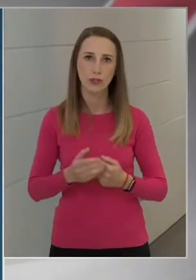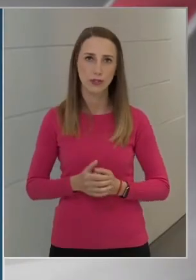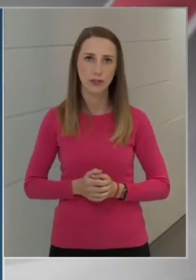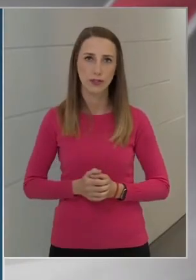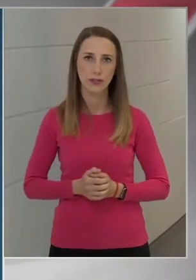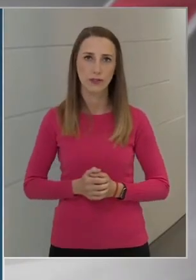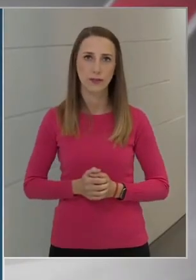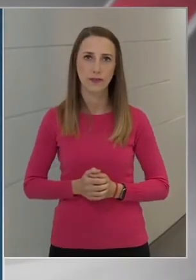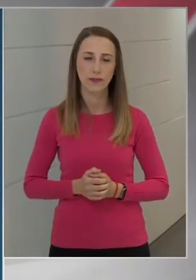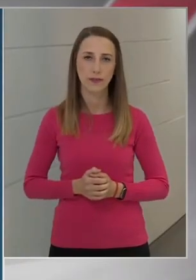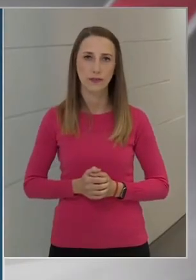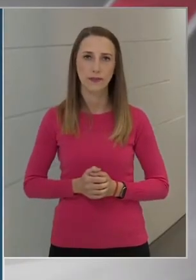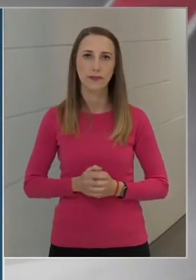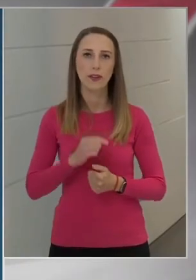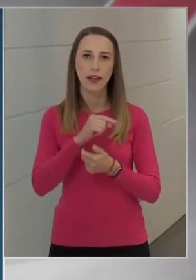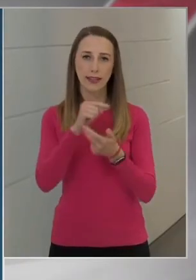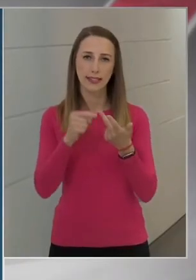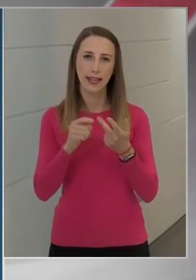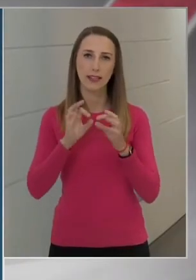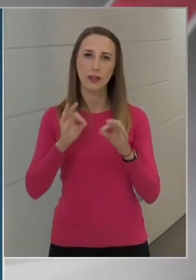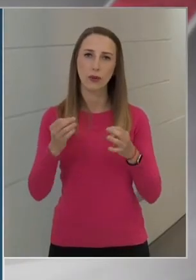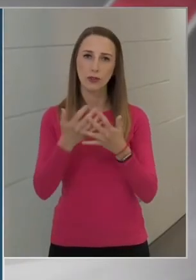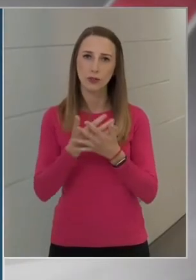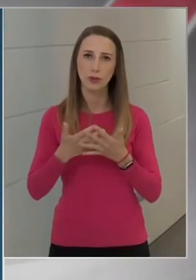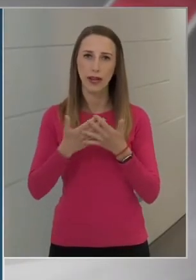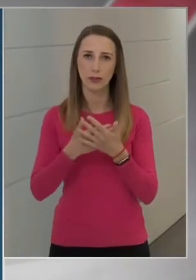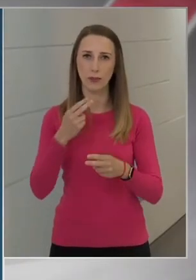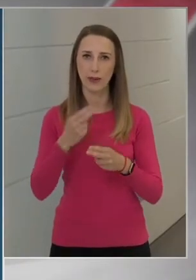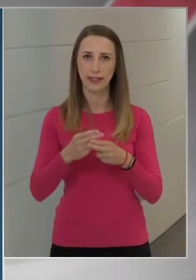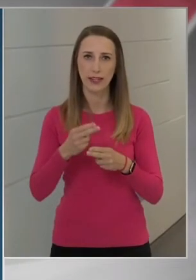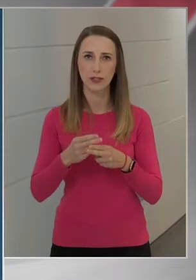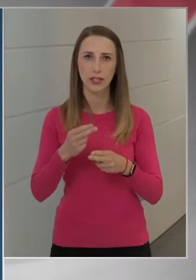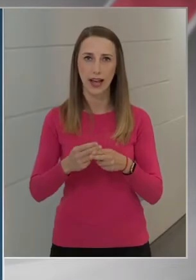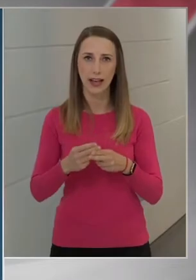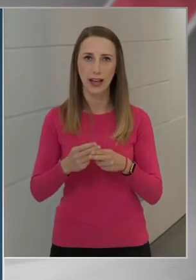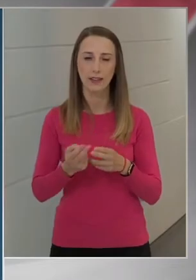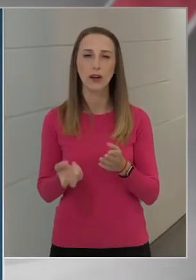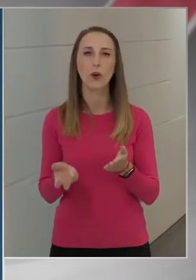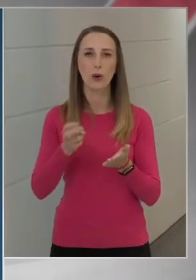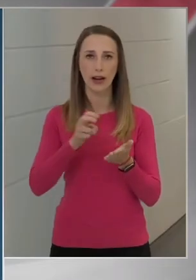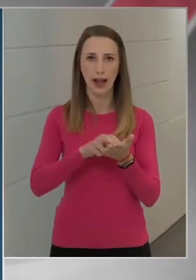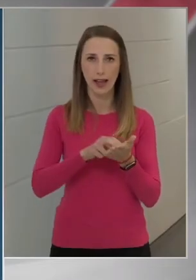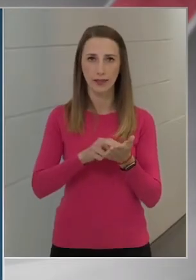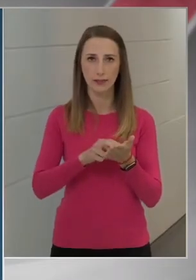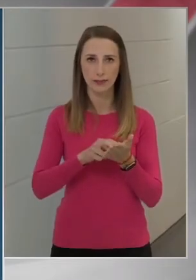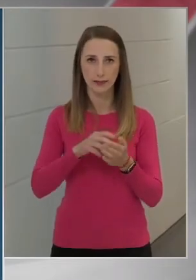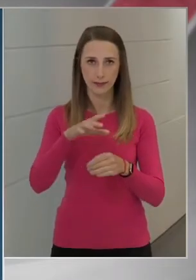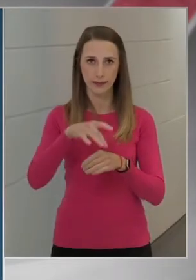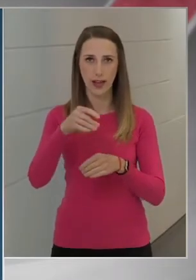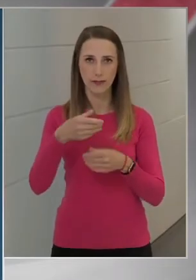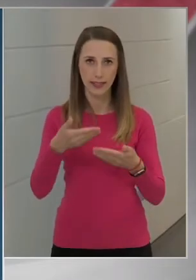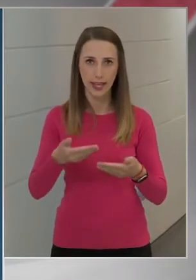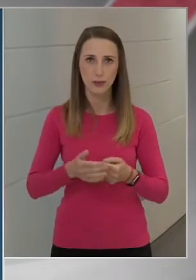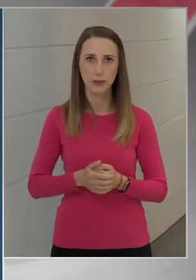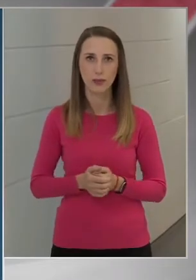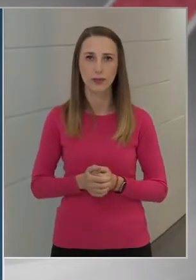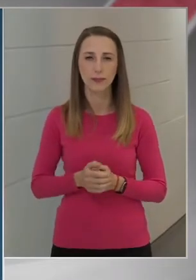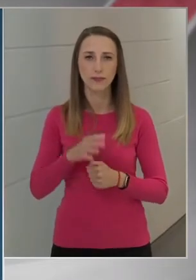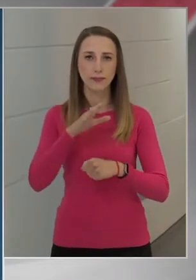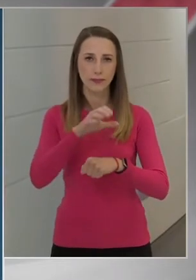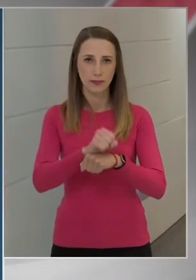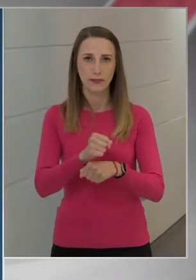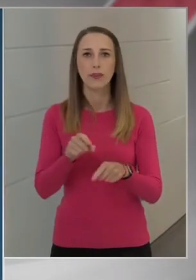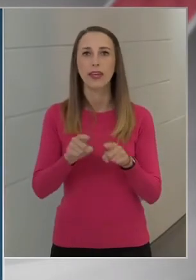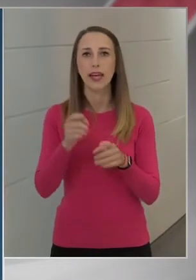hogy ezeket a jól szűrhető betegségeket korán felfedezzük, hiszen ebben az